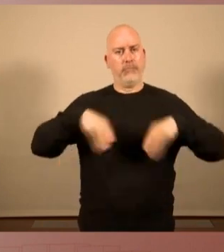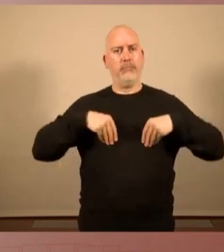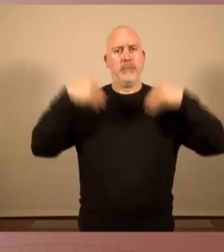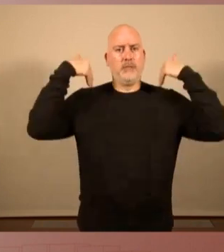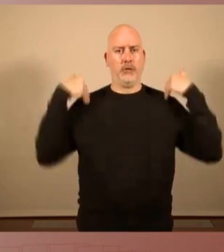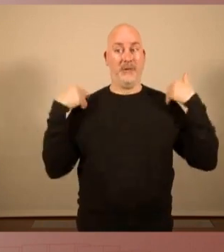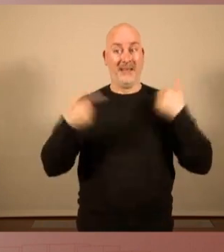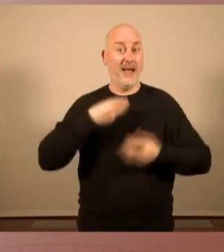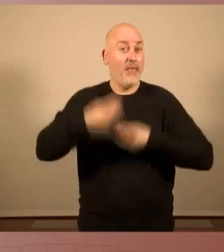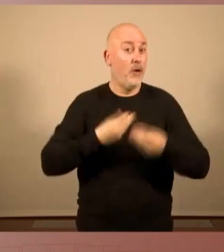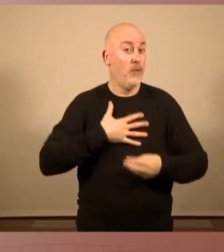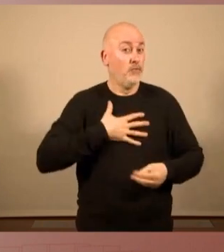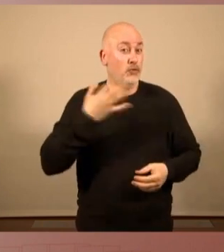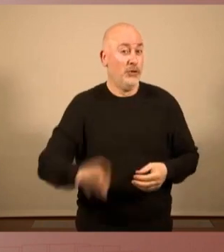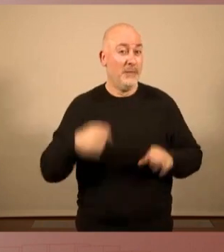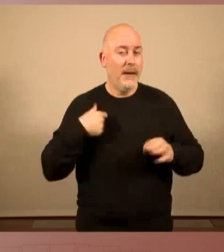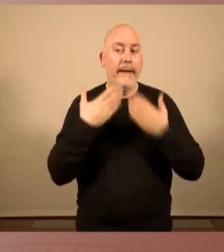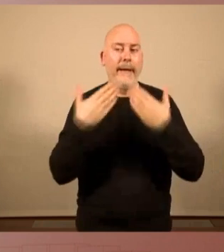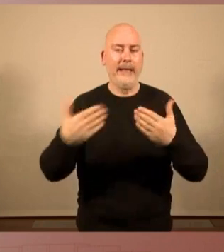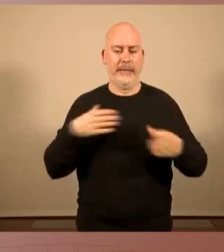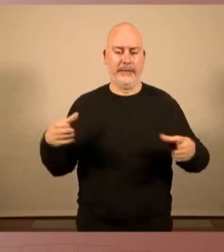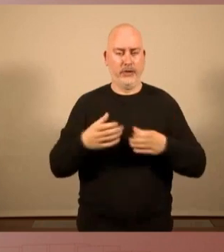-ho possible amb la nostra força parlamentària.